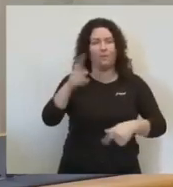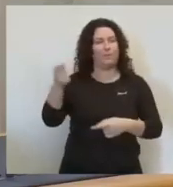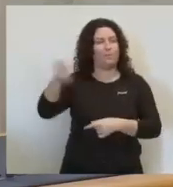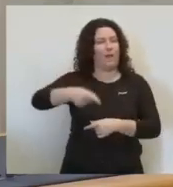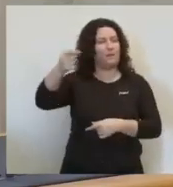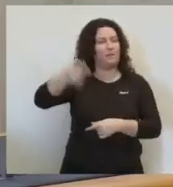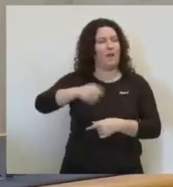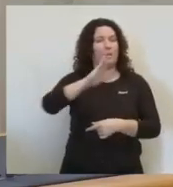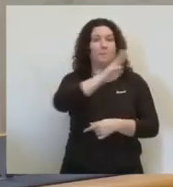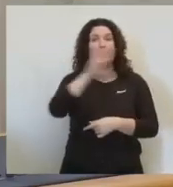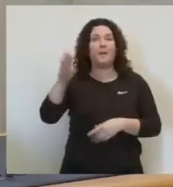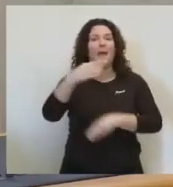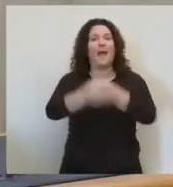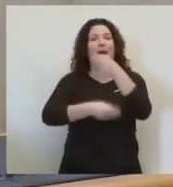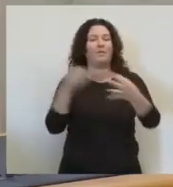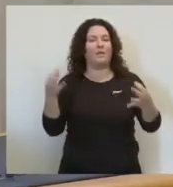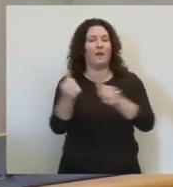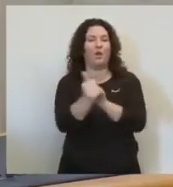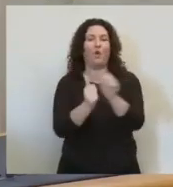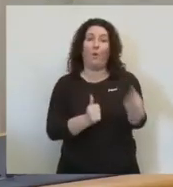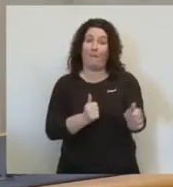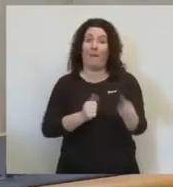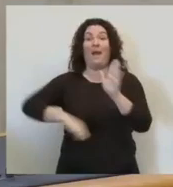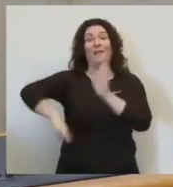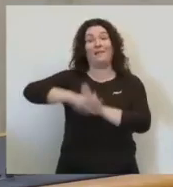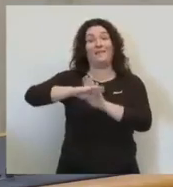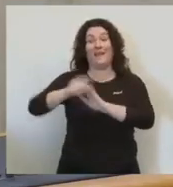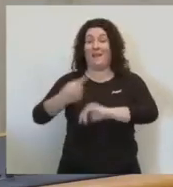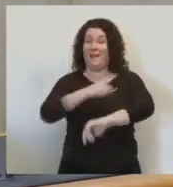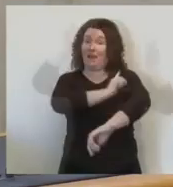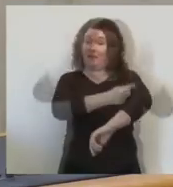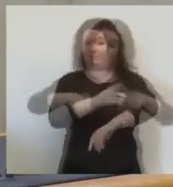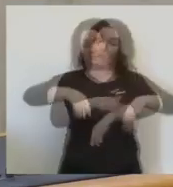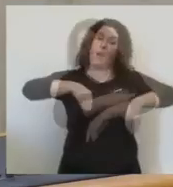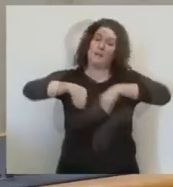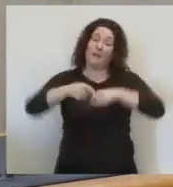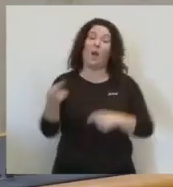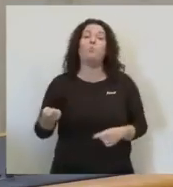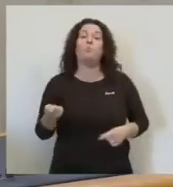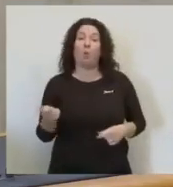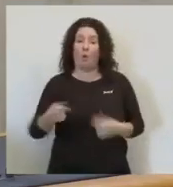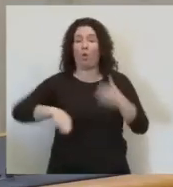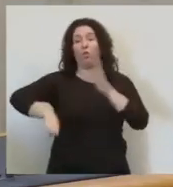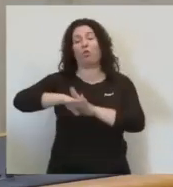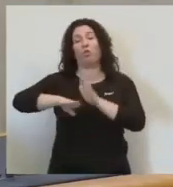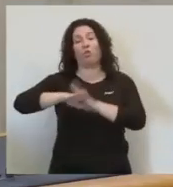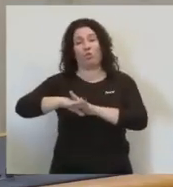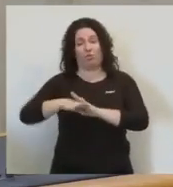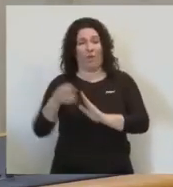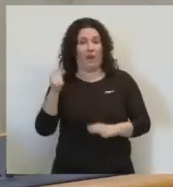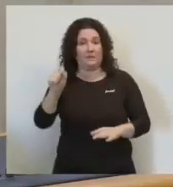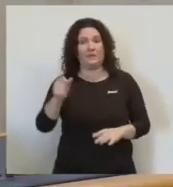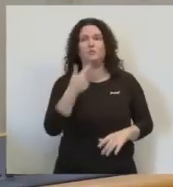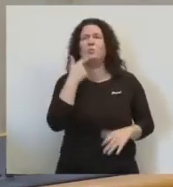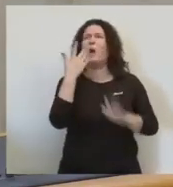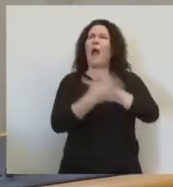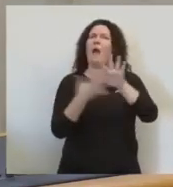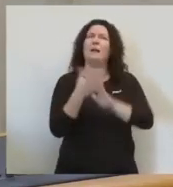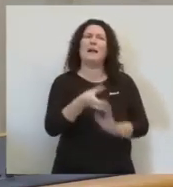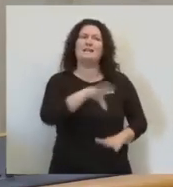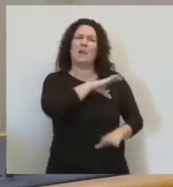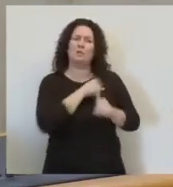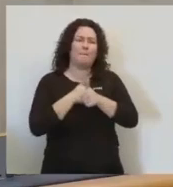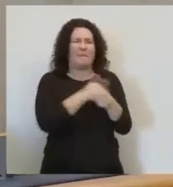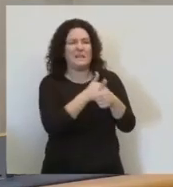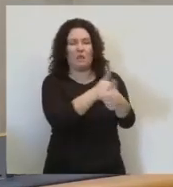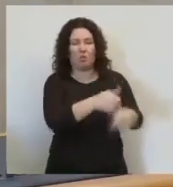Popular a copiar les formes de l'extrema dreta, sobretot en les mentides. Diuen vostès que el castellà està perseguit. Mirem,